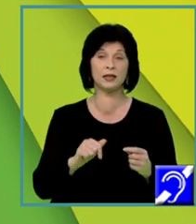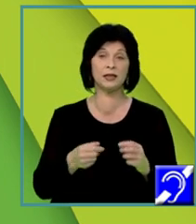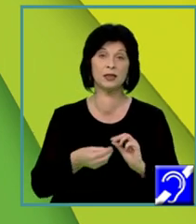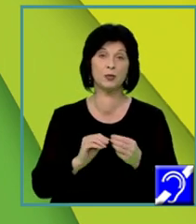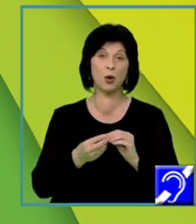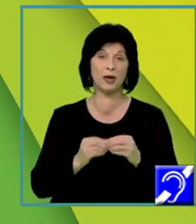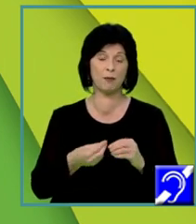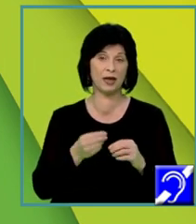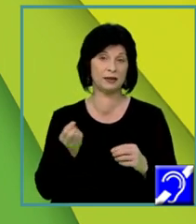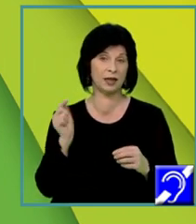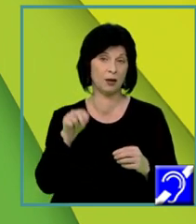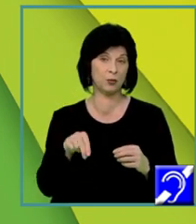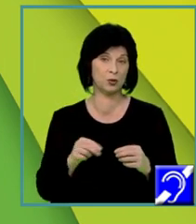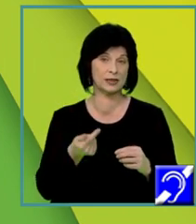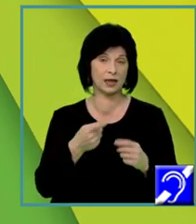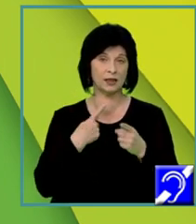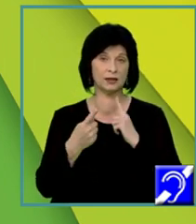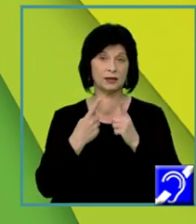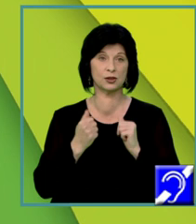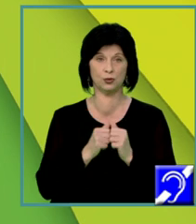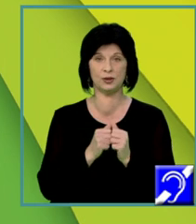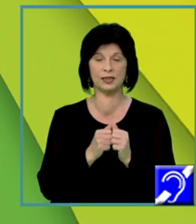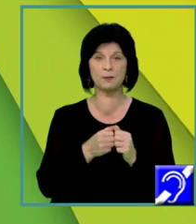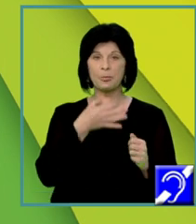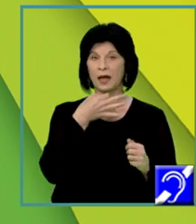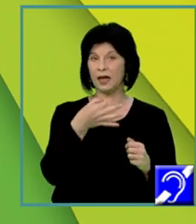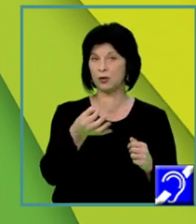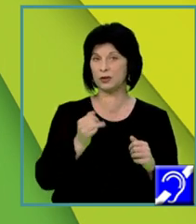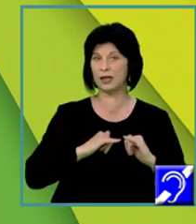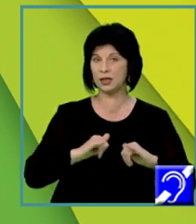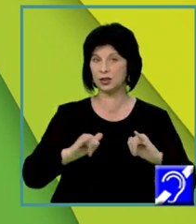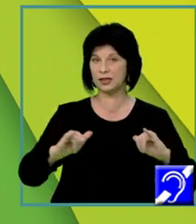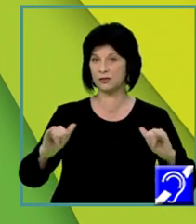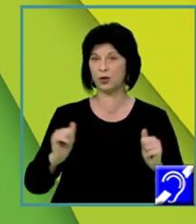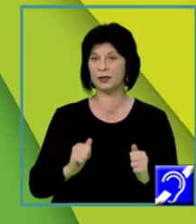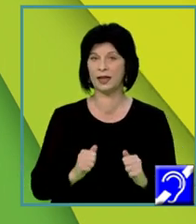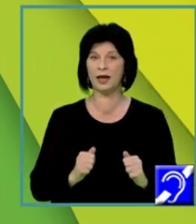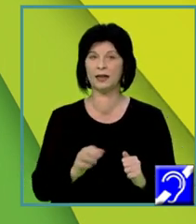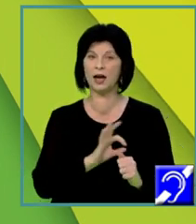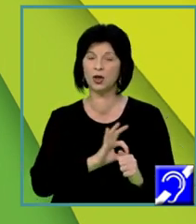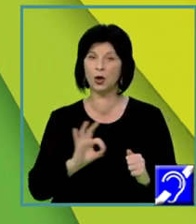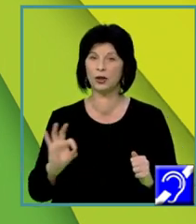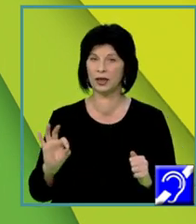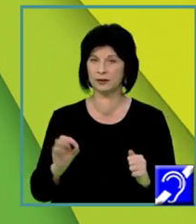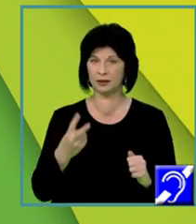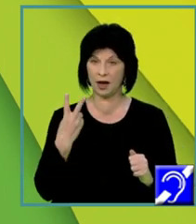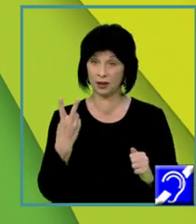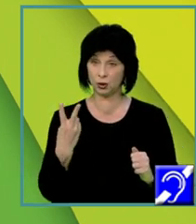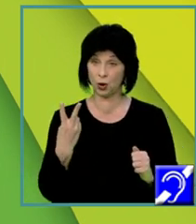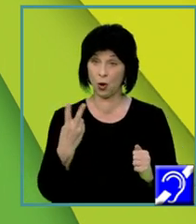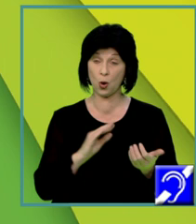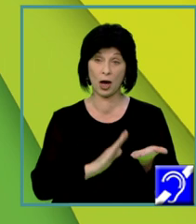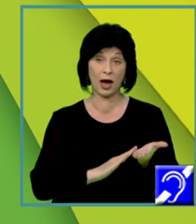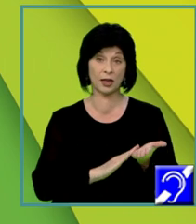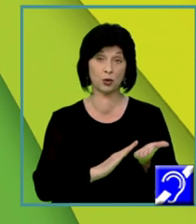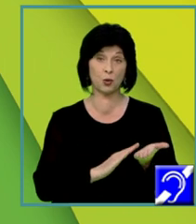conectorilor în argumentare și nu uitați respectarea normelor limbii literare, așezarea în pagină, lizibilitatea, respectarea